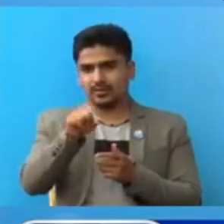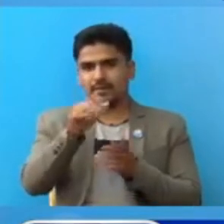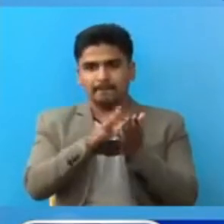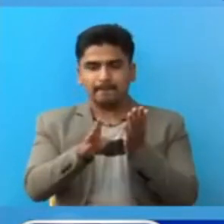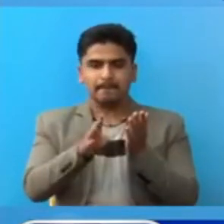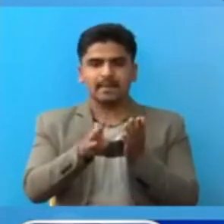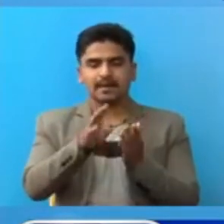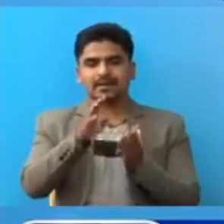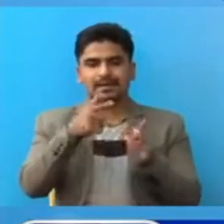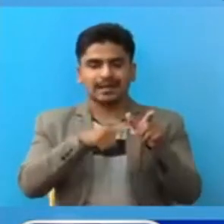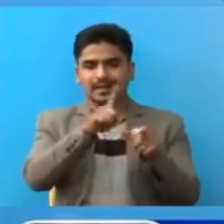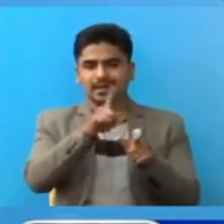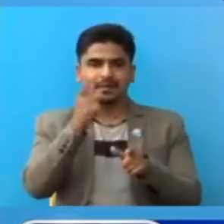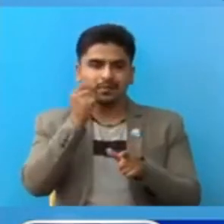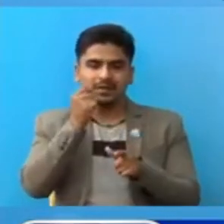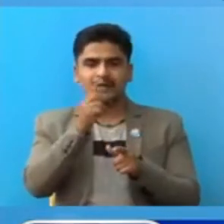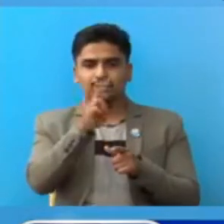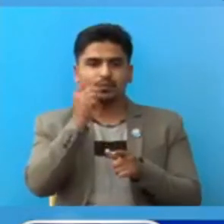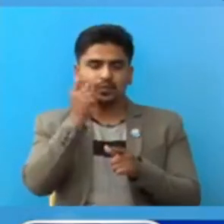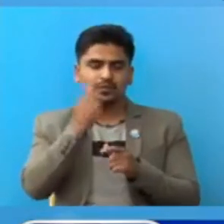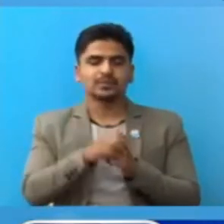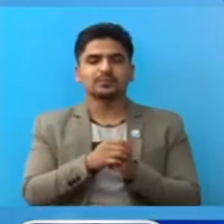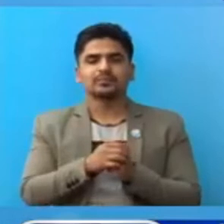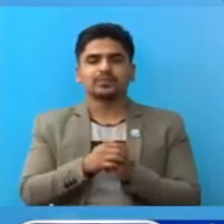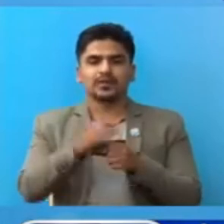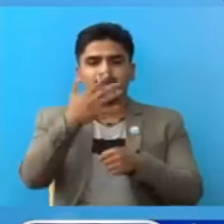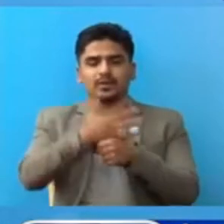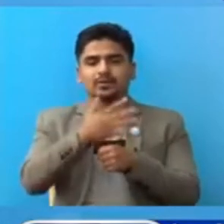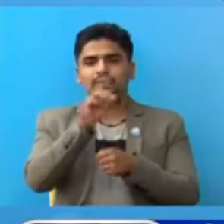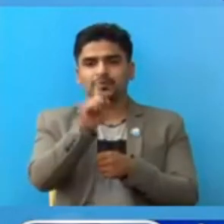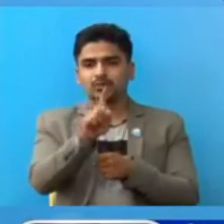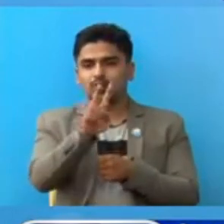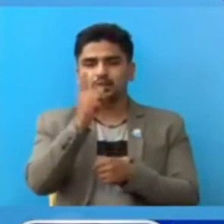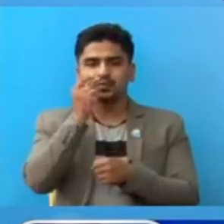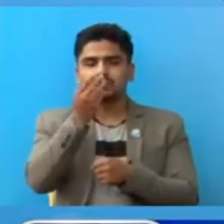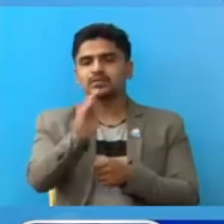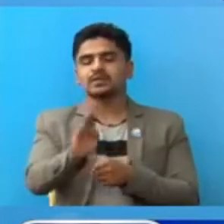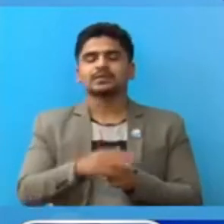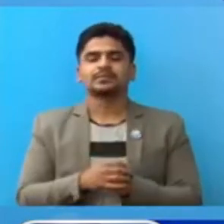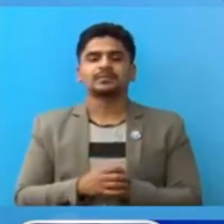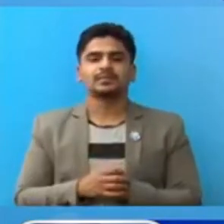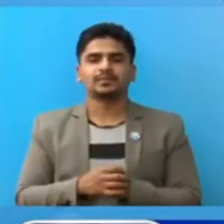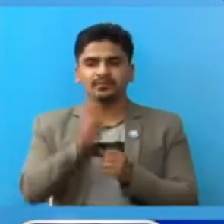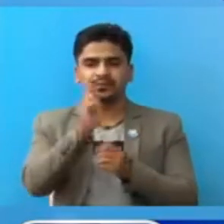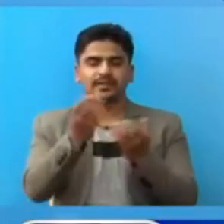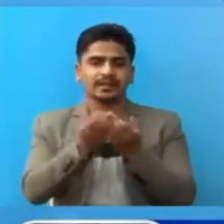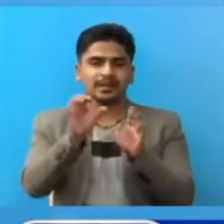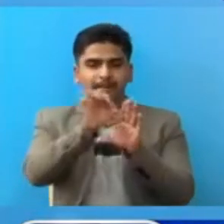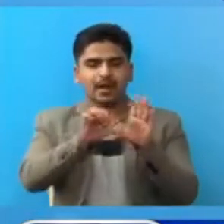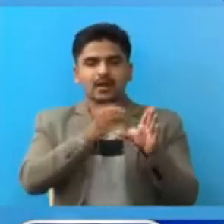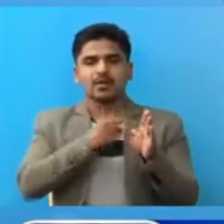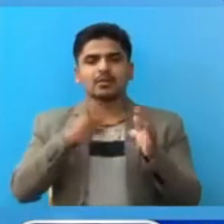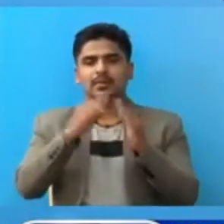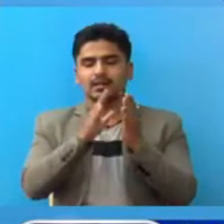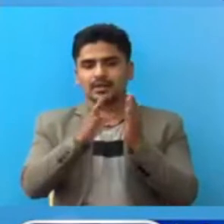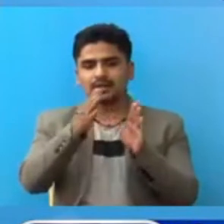ललितपुर का एक महिला र भक्तपुर का दुई पुरुष उनोंचा एस्ते गरी पाटन अस्पताल